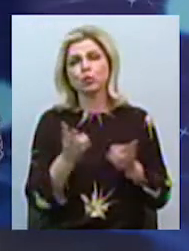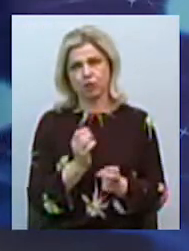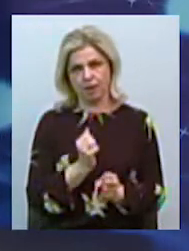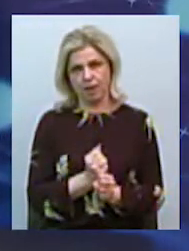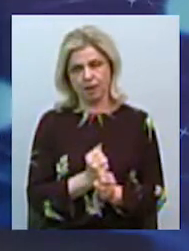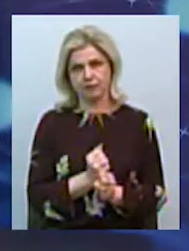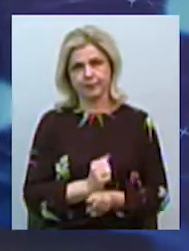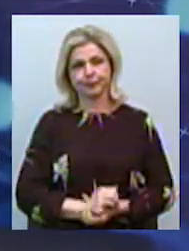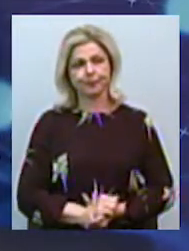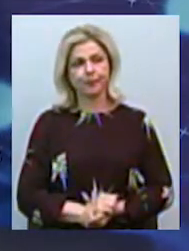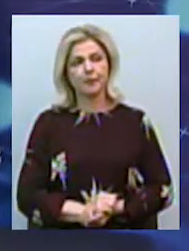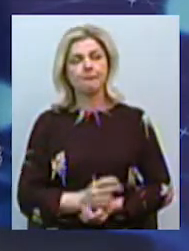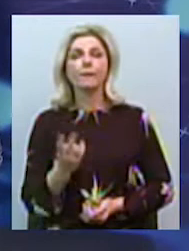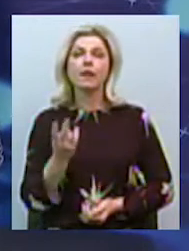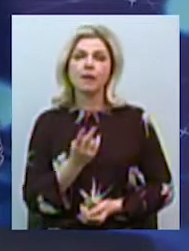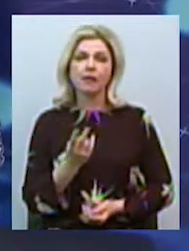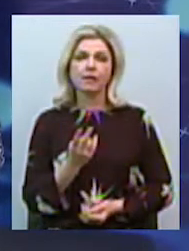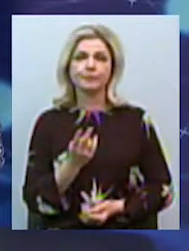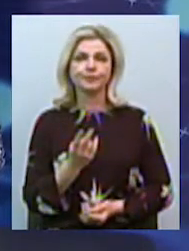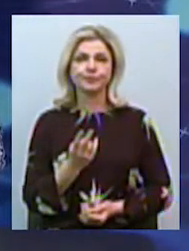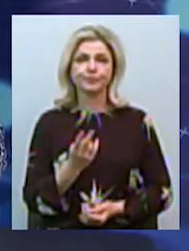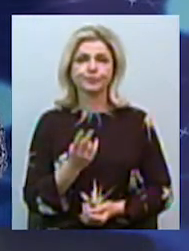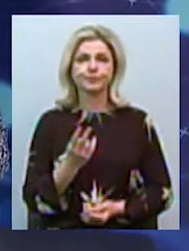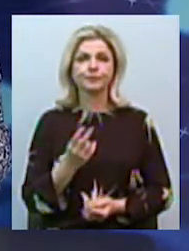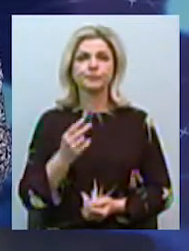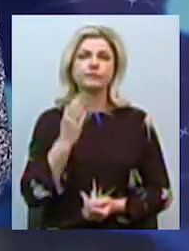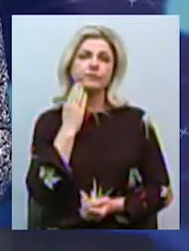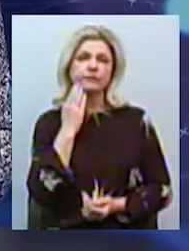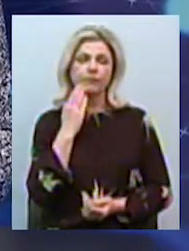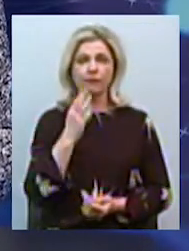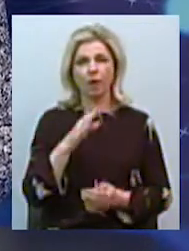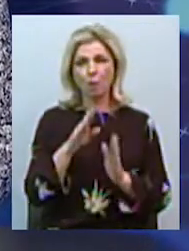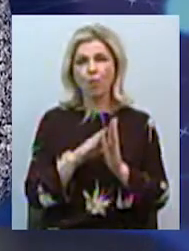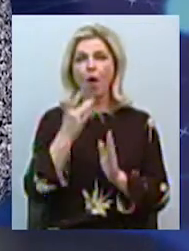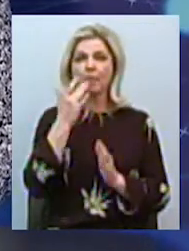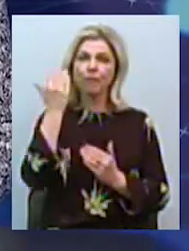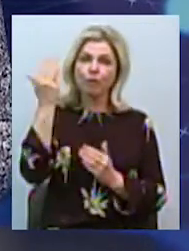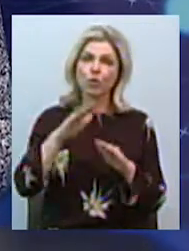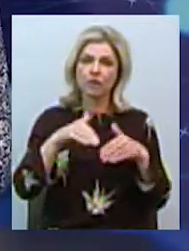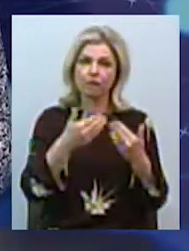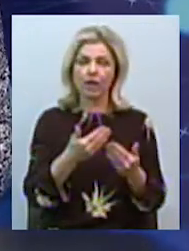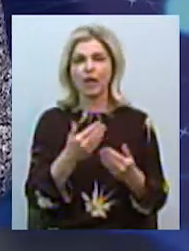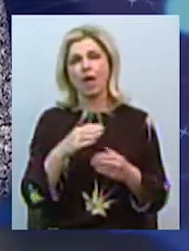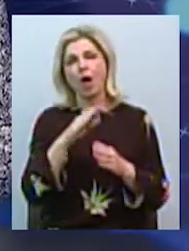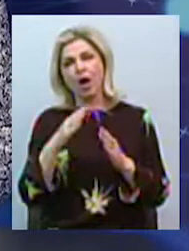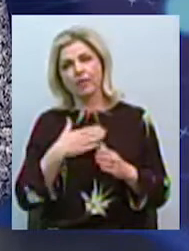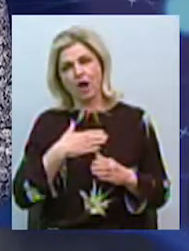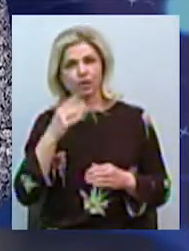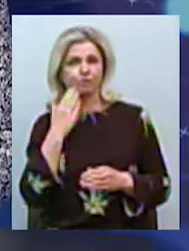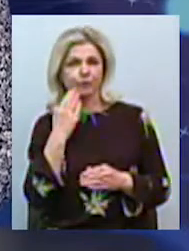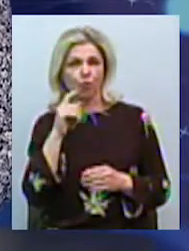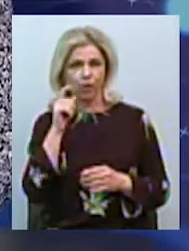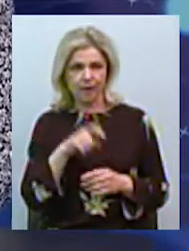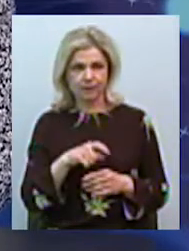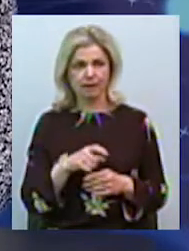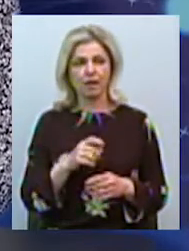Единственное, звісно, адаптувати американські рекомендації під наші українські дуже важко, тим більше такі проблеми ви